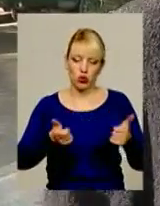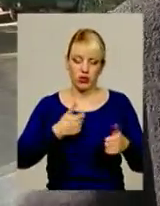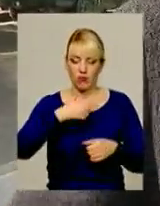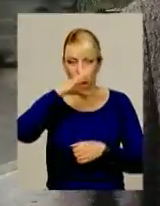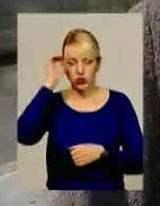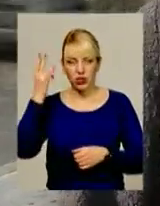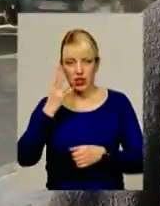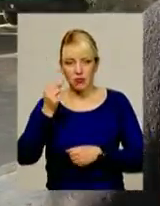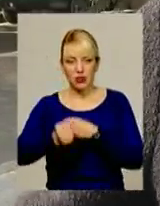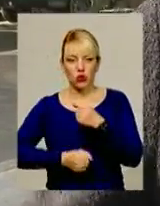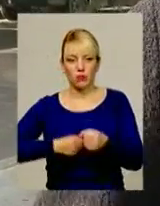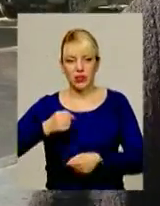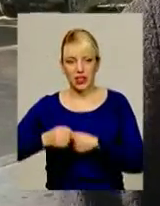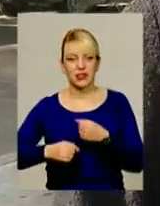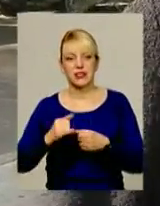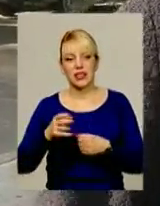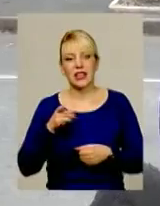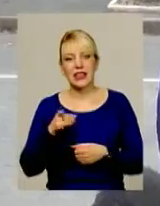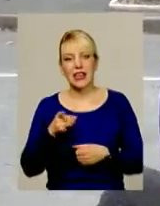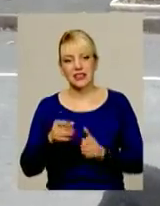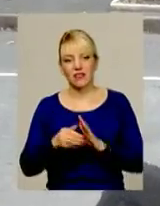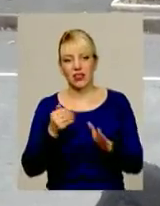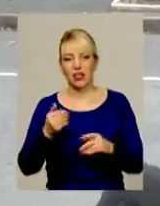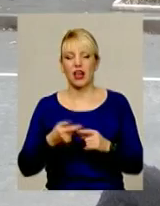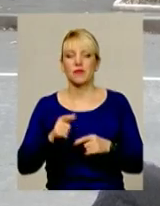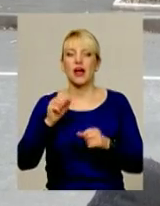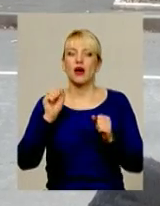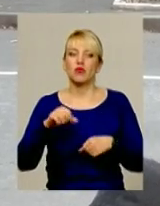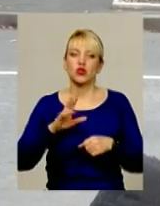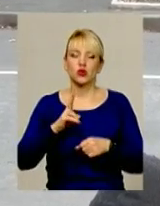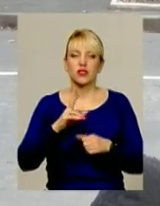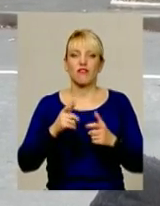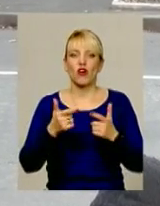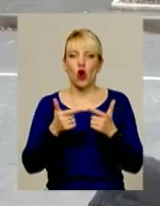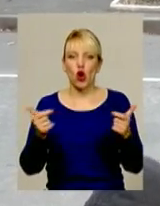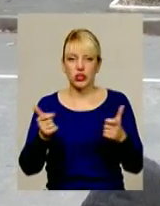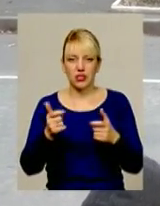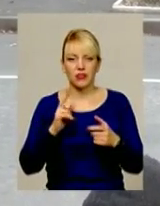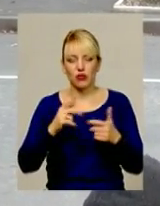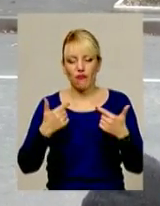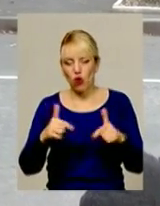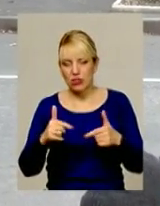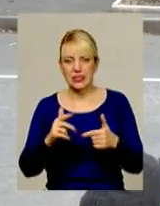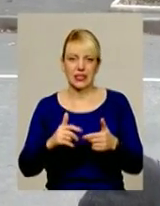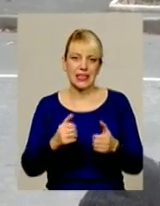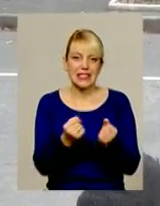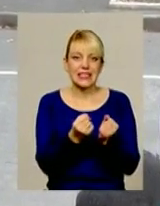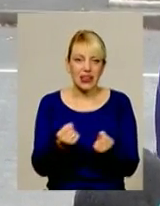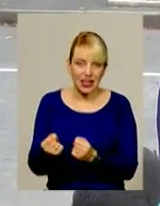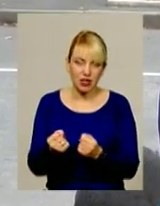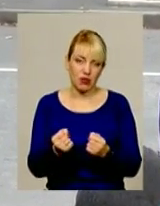вночі добиратися і таксі викликаємо. Наприклад, хтось в гостях затримався і немає кошти на таксі.